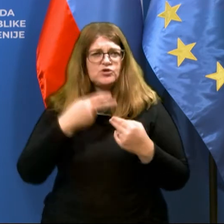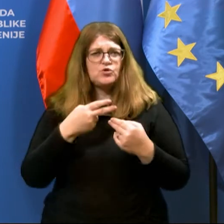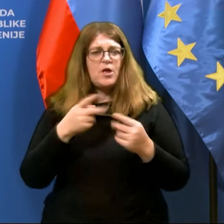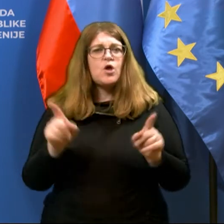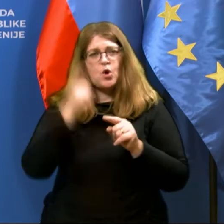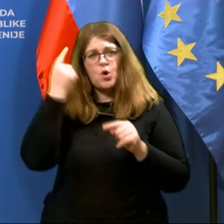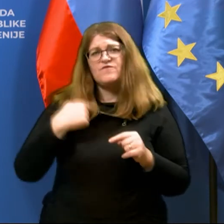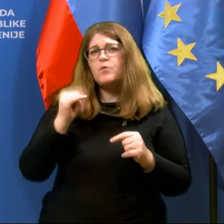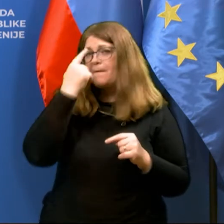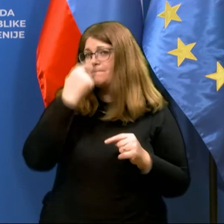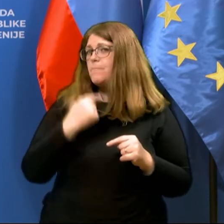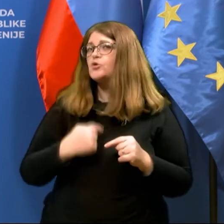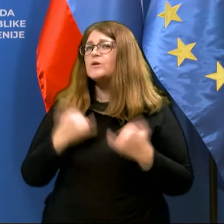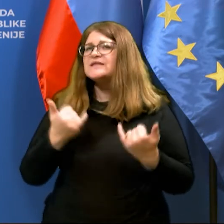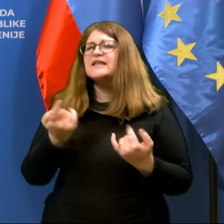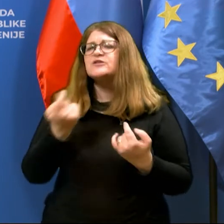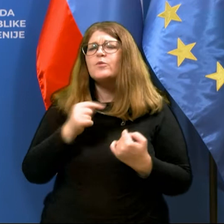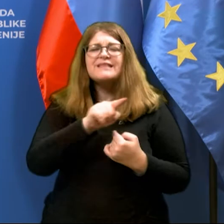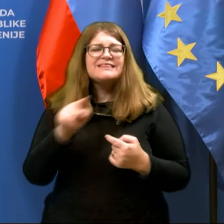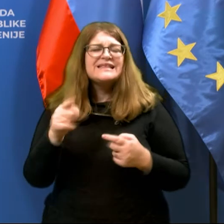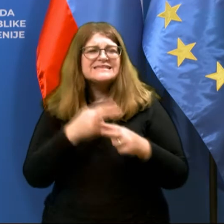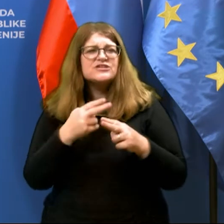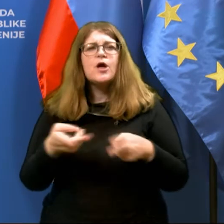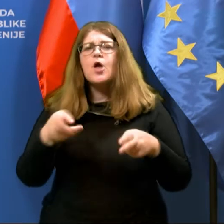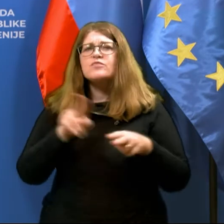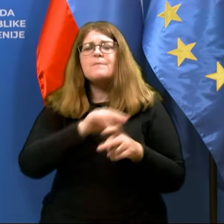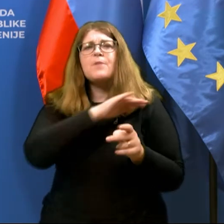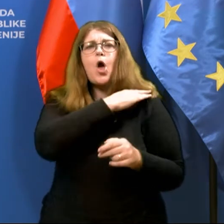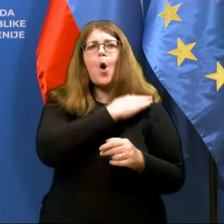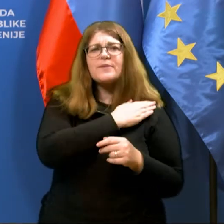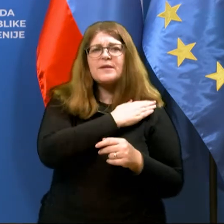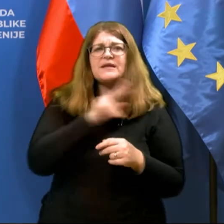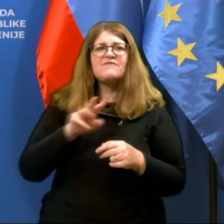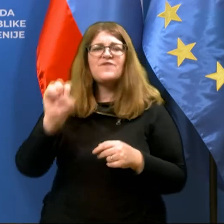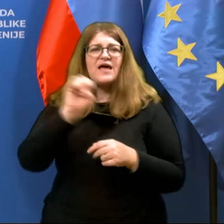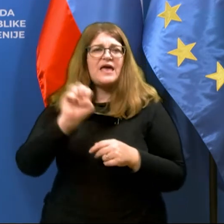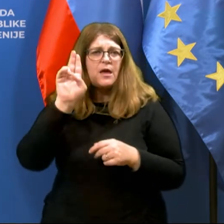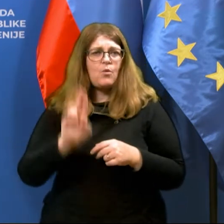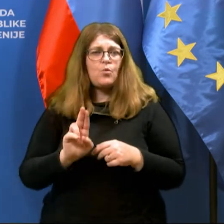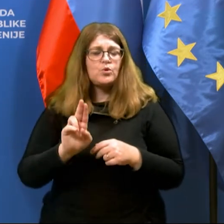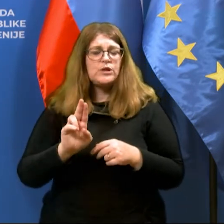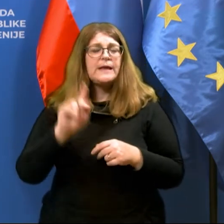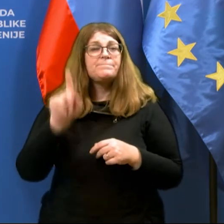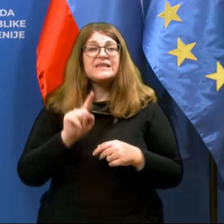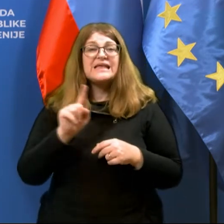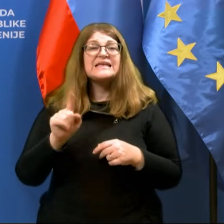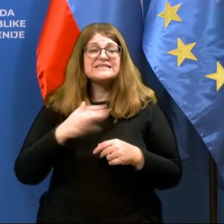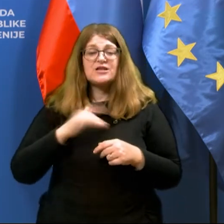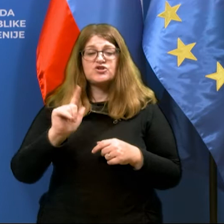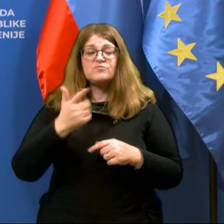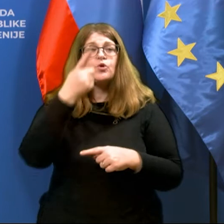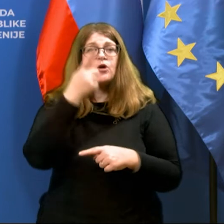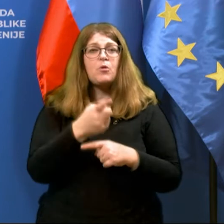vemo, je Portugalska danes ena od tistih držav, ki je najbolj omrvenjena v Evropski uniji in se je v našem drugem odloku,